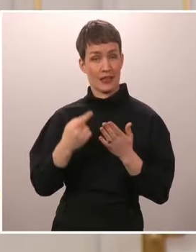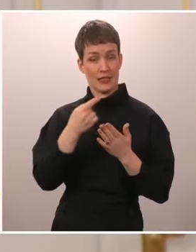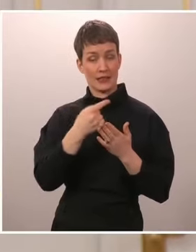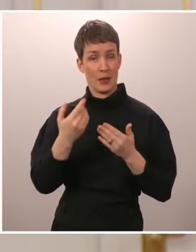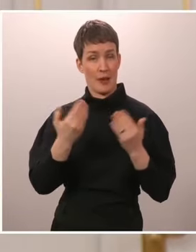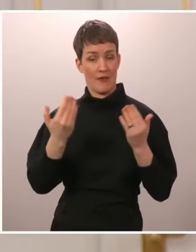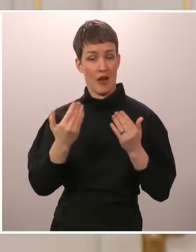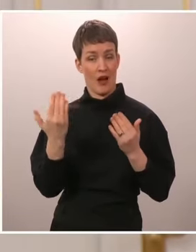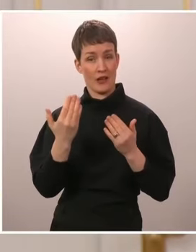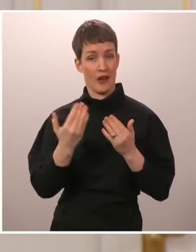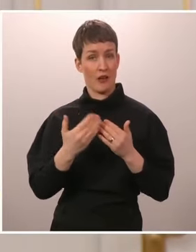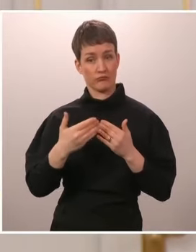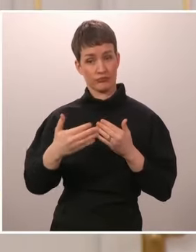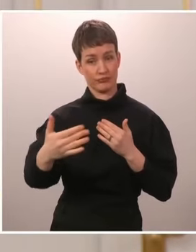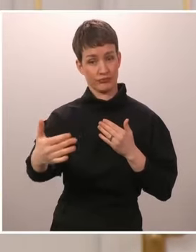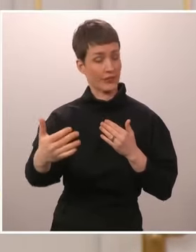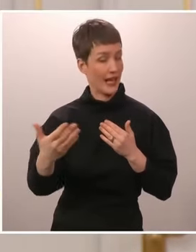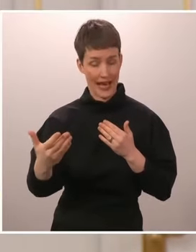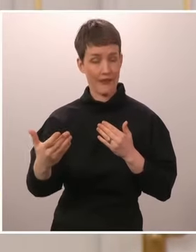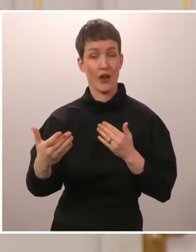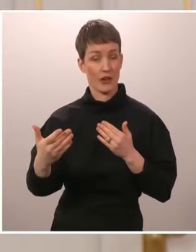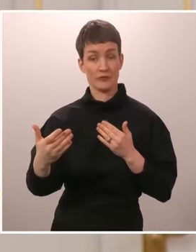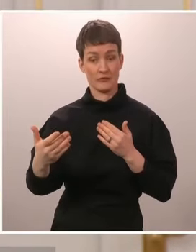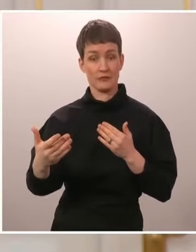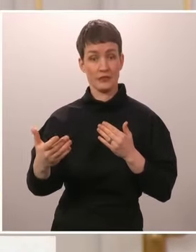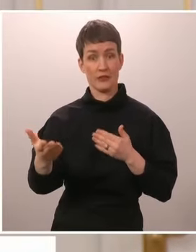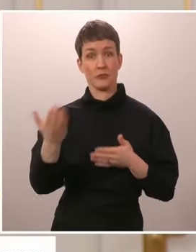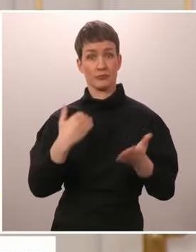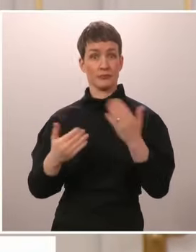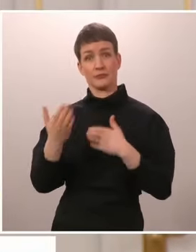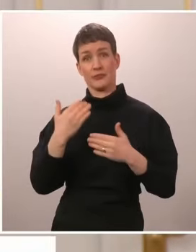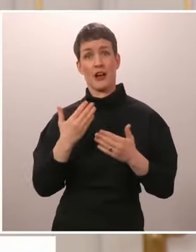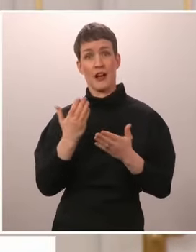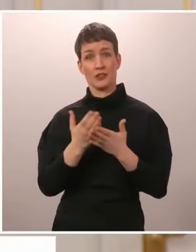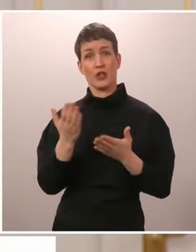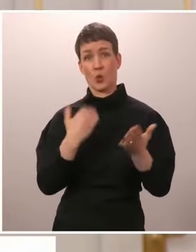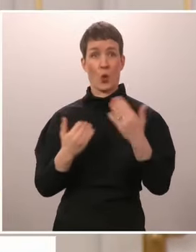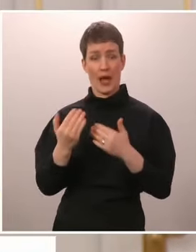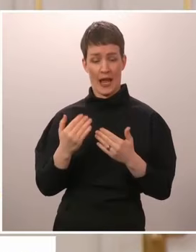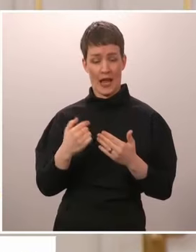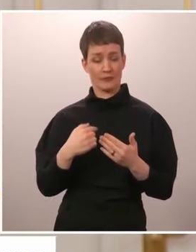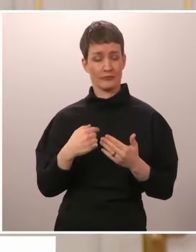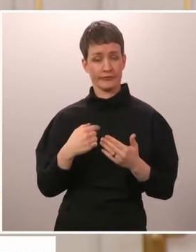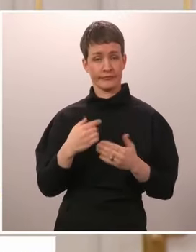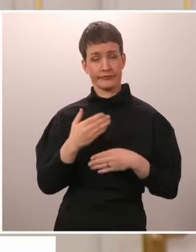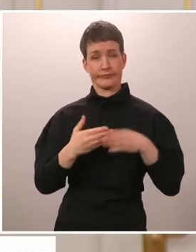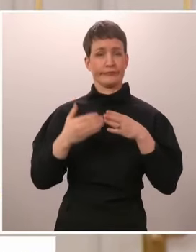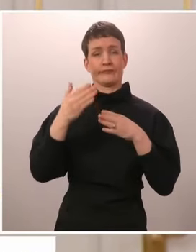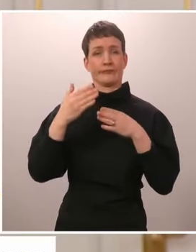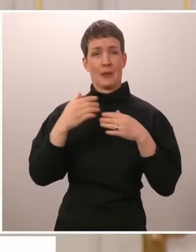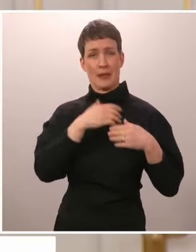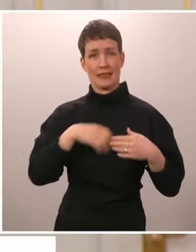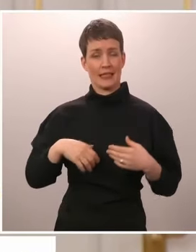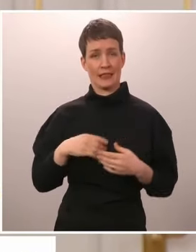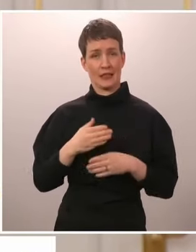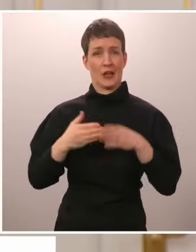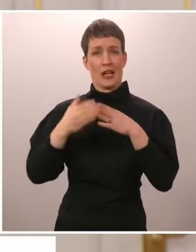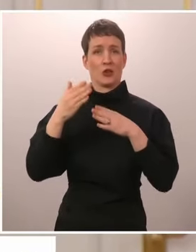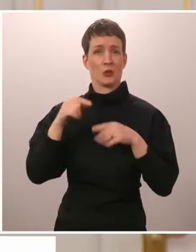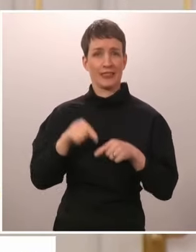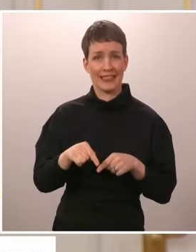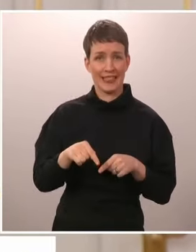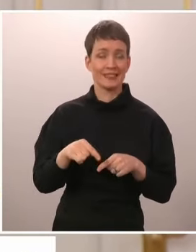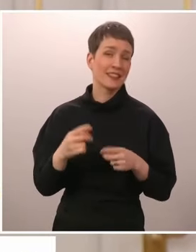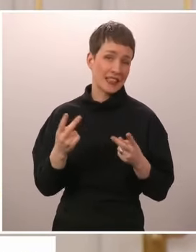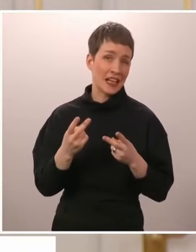aikana rakentaa, vaan se on se asialisto, joka rakentaa sen presidentin. Varmasti tällä asenteella menen päivä kerrallaan. Mutta totta kai omalta